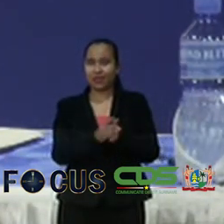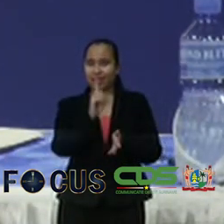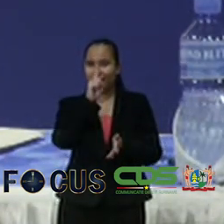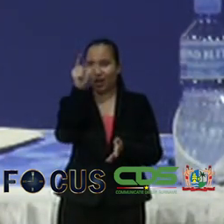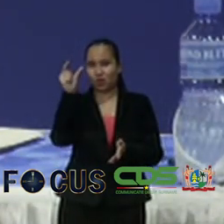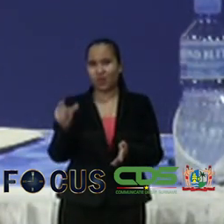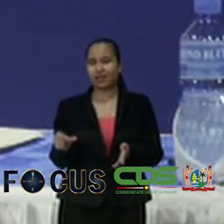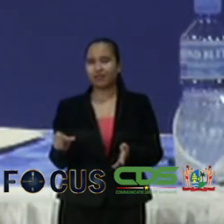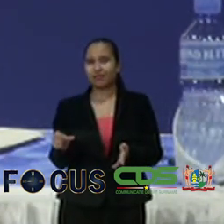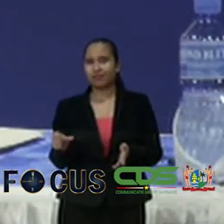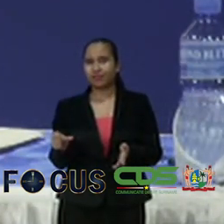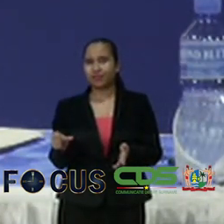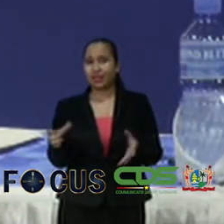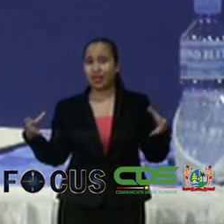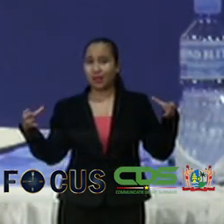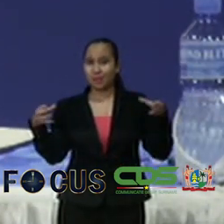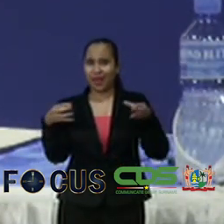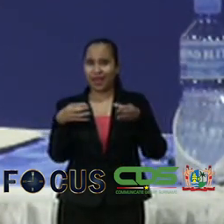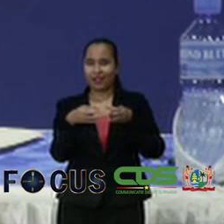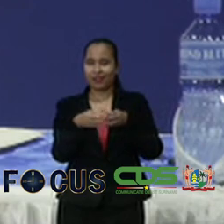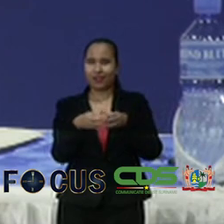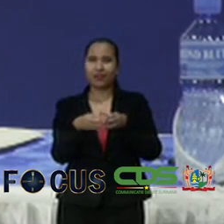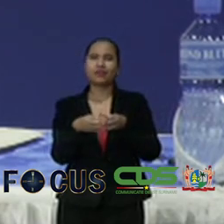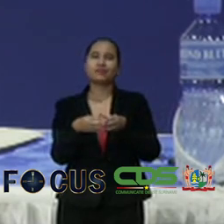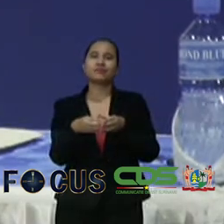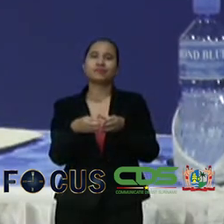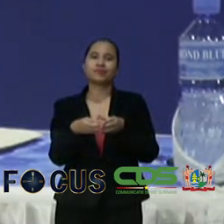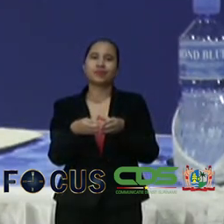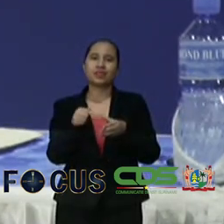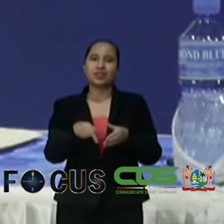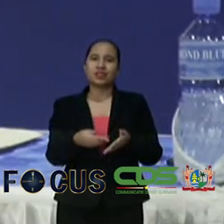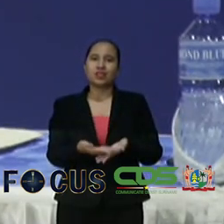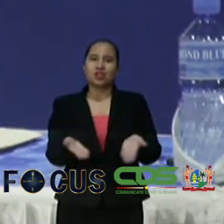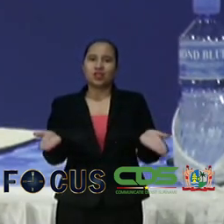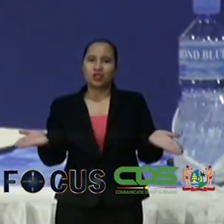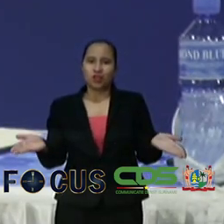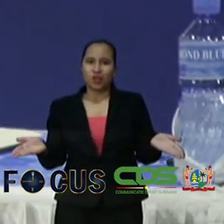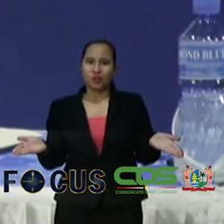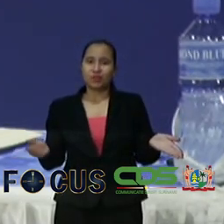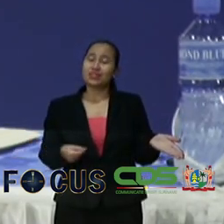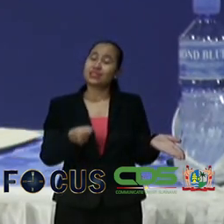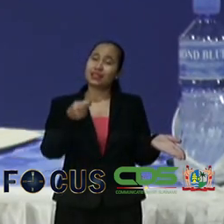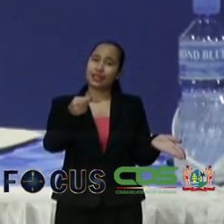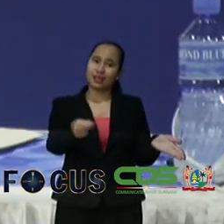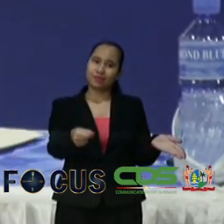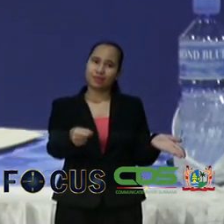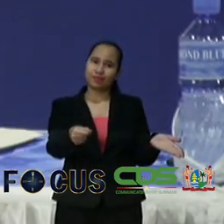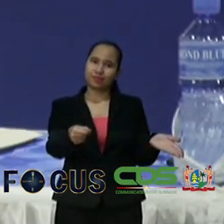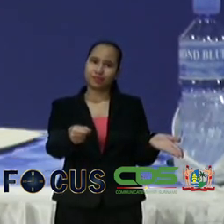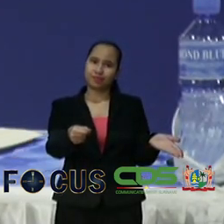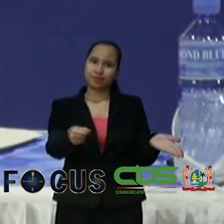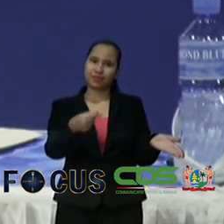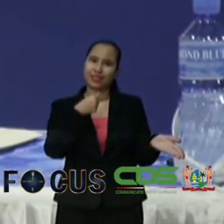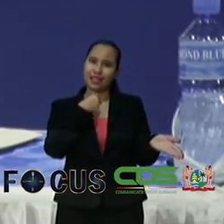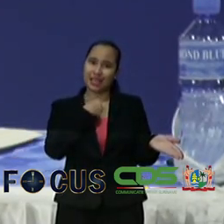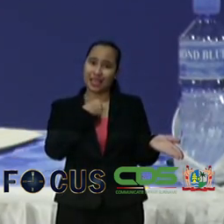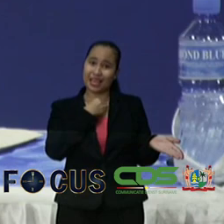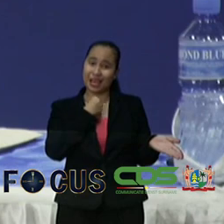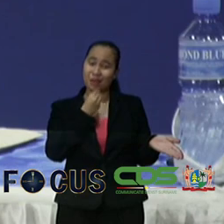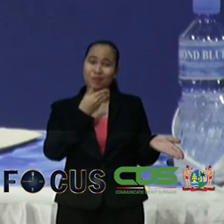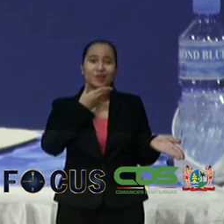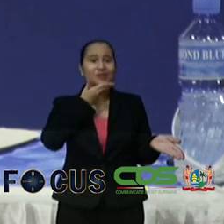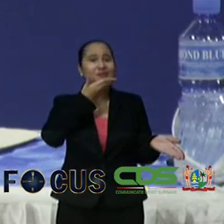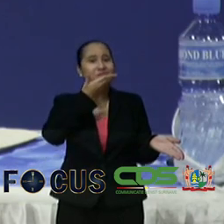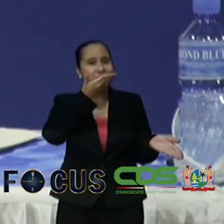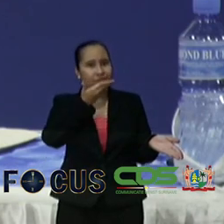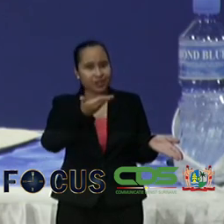bij elkaar komen. Die ruimte is gegeven, die ruimte is geboden. Ik heb ook gevraagd